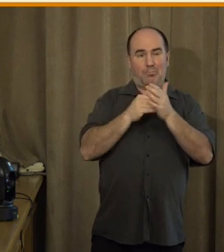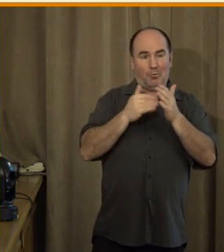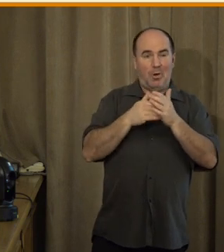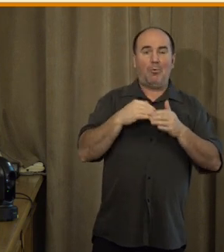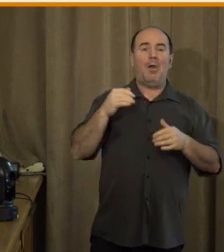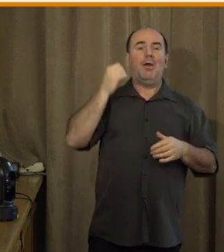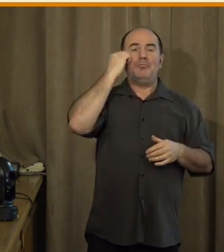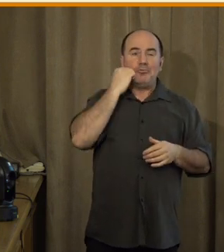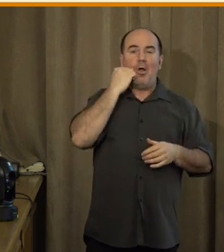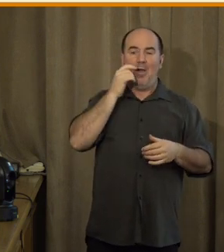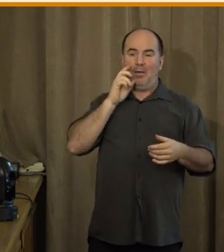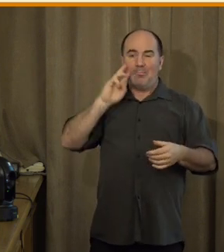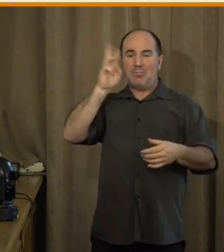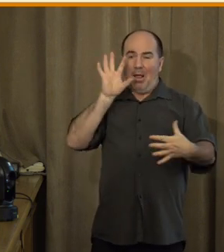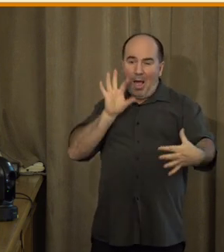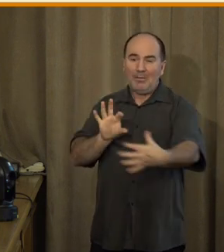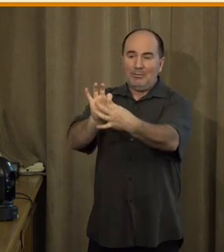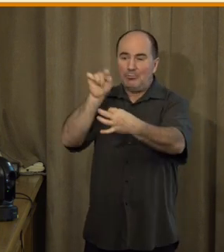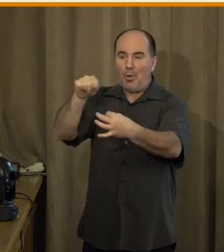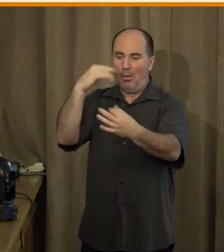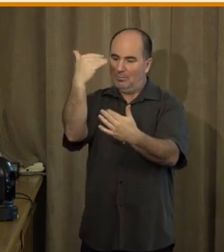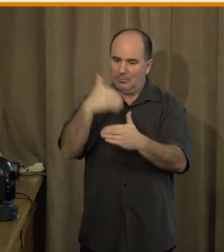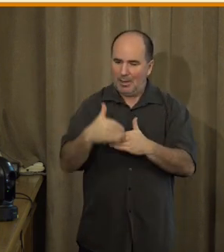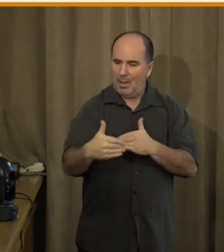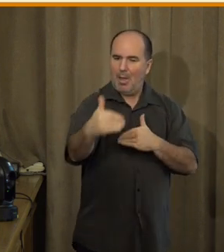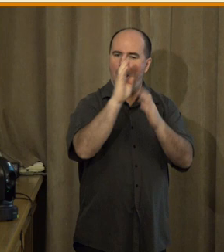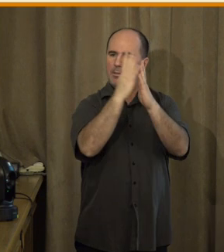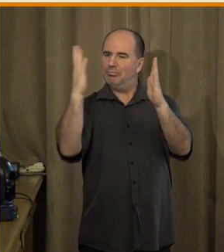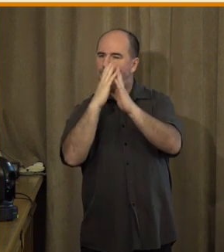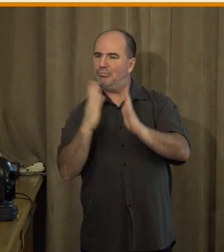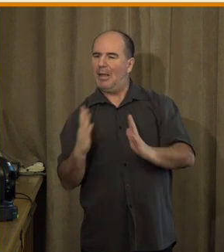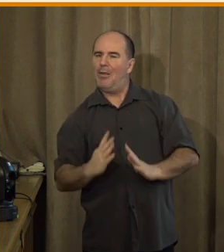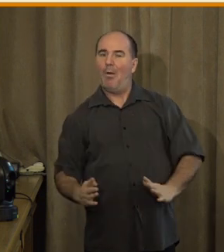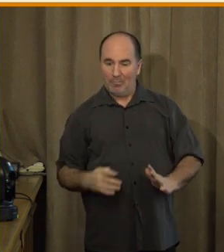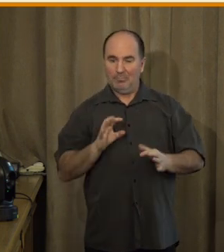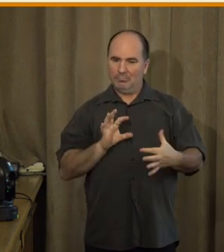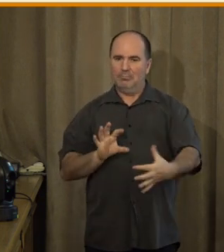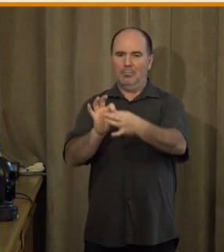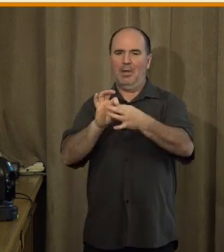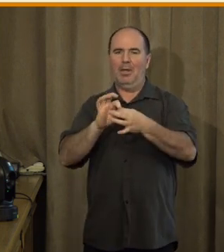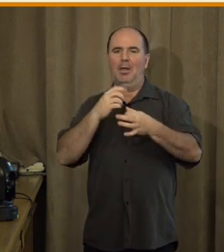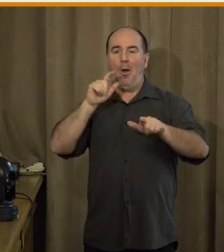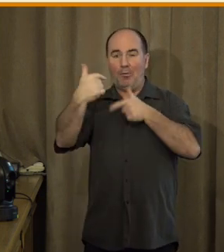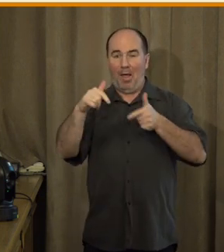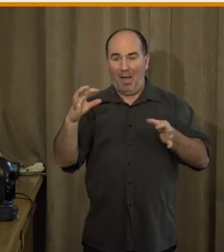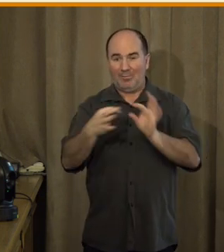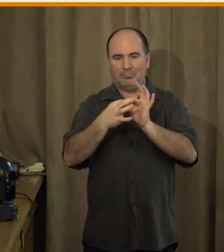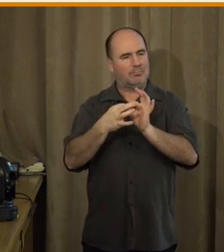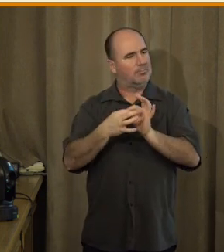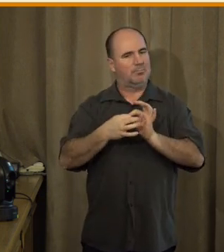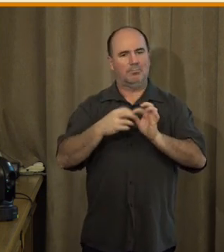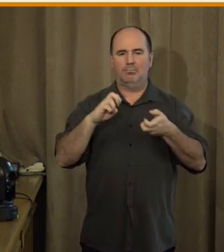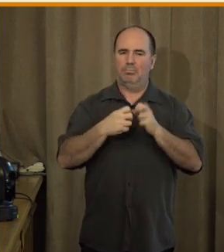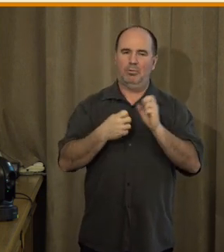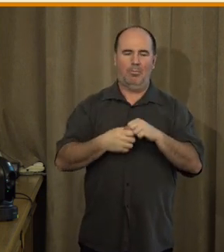je neuvěřitelný potenciál právě pro neformální vzdělávání. A to, co my, na co se teďka soustředíme